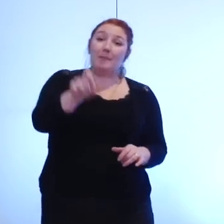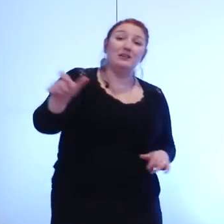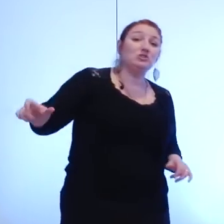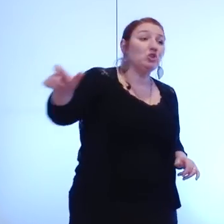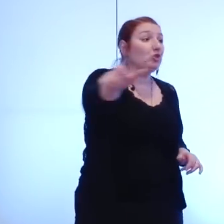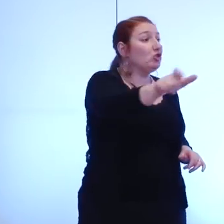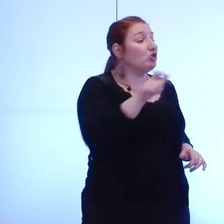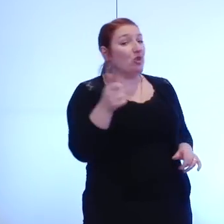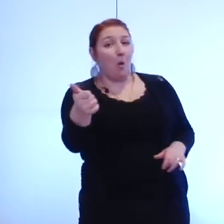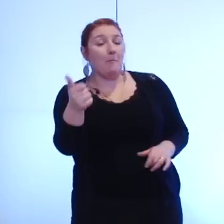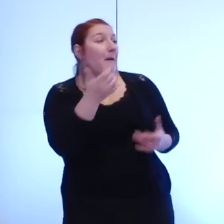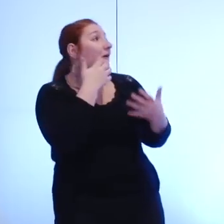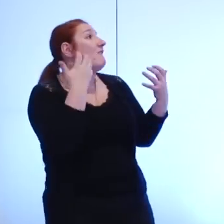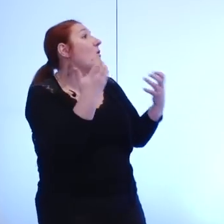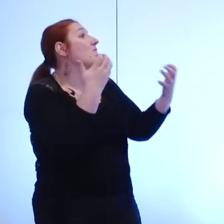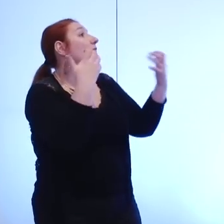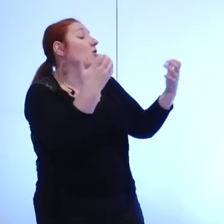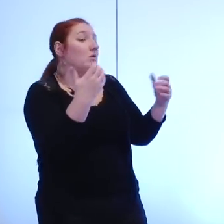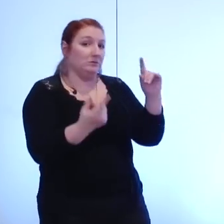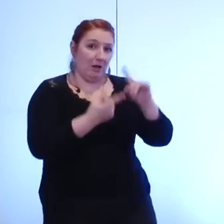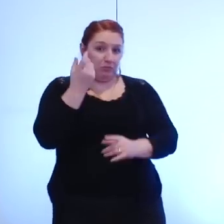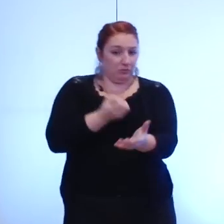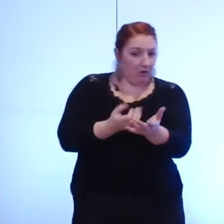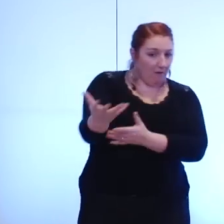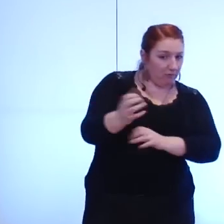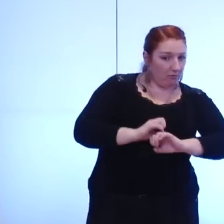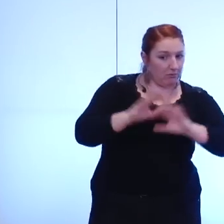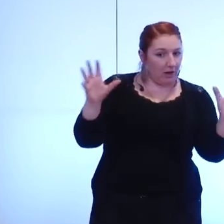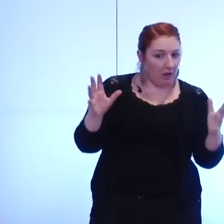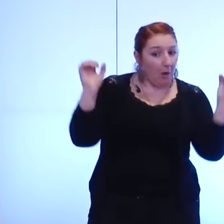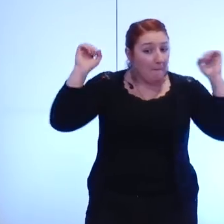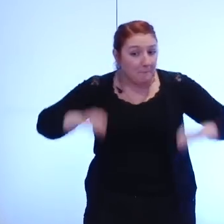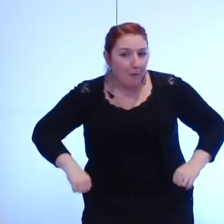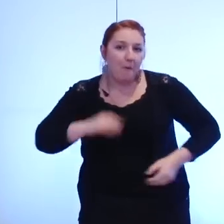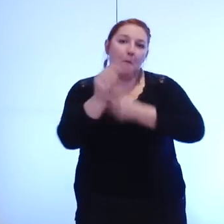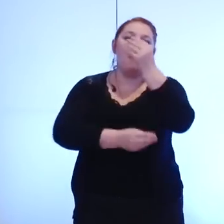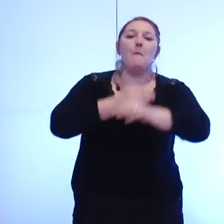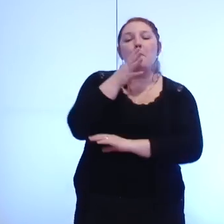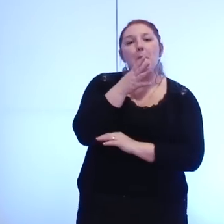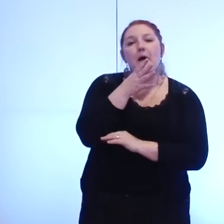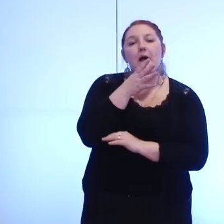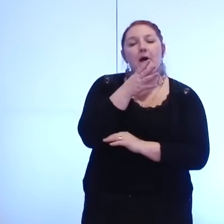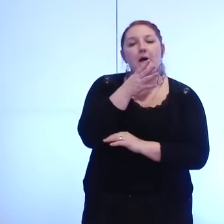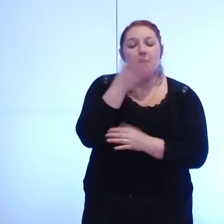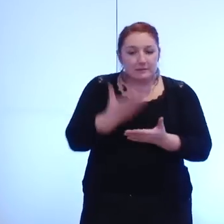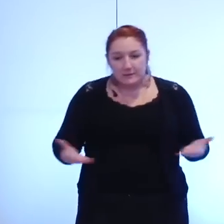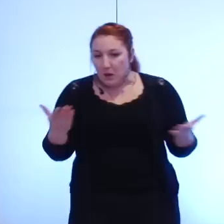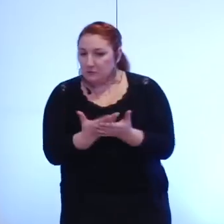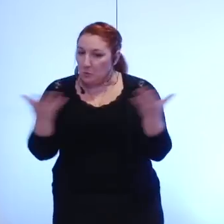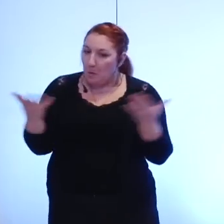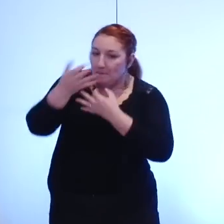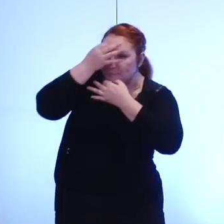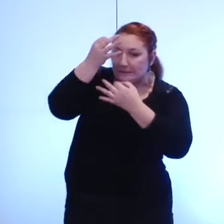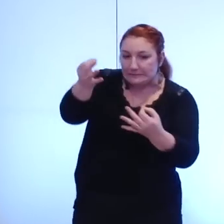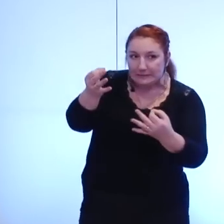mesures-là puissent être éclairés très rapidement sur votre capacité à le faire sur les conditions dans lesquelles vous pourrez le faire